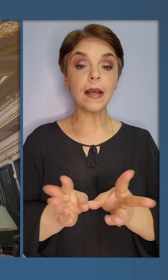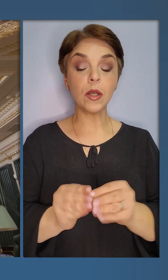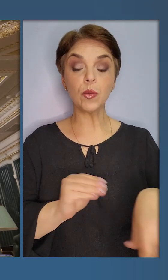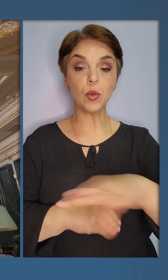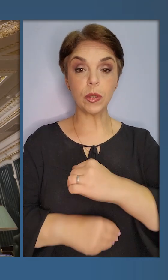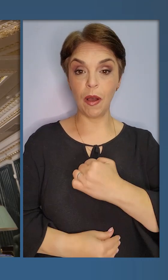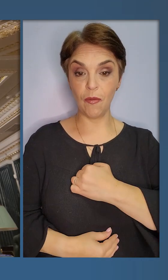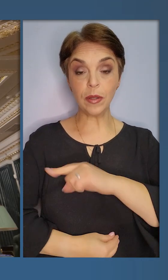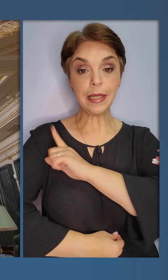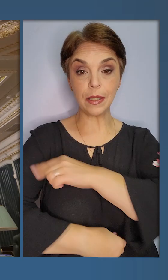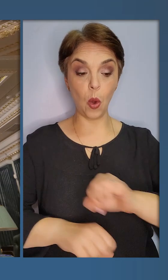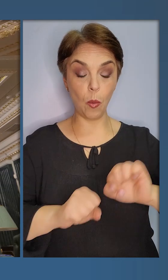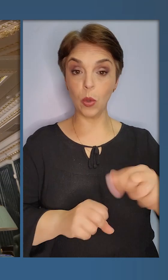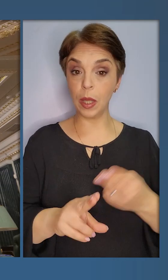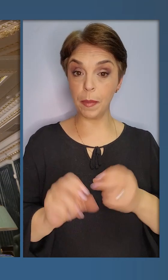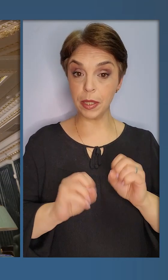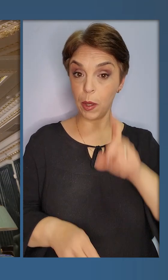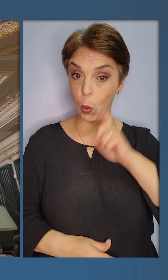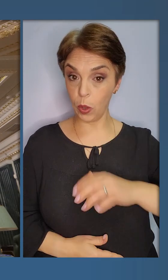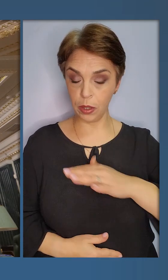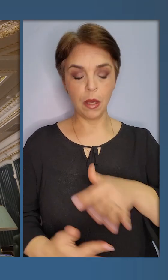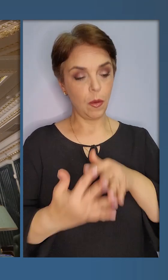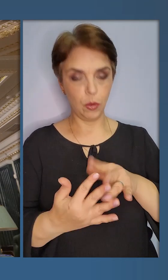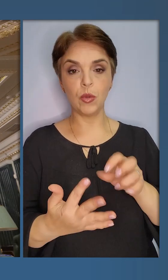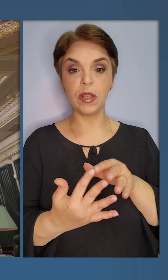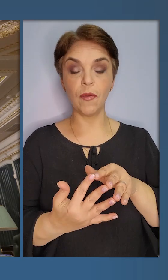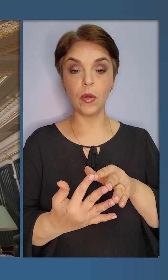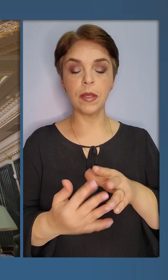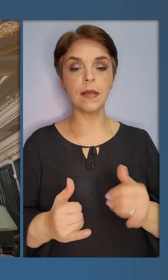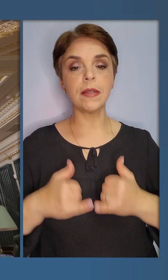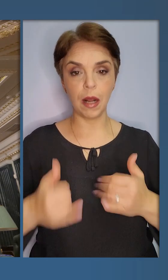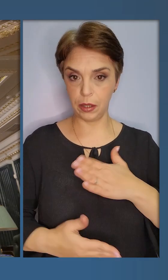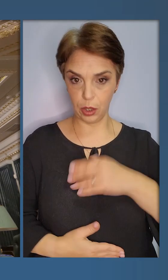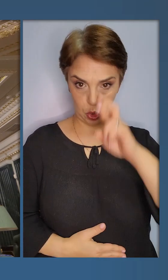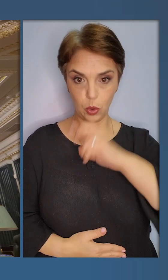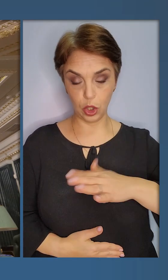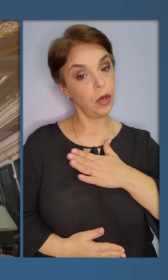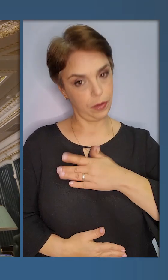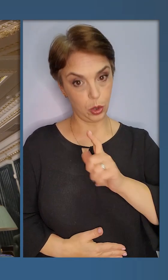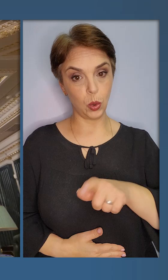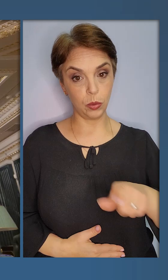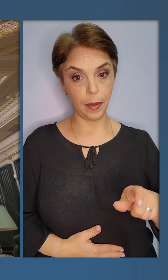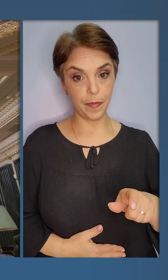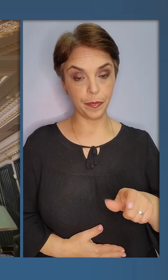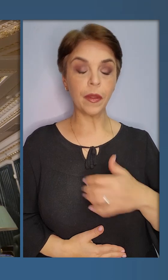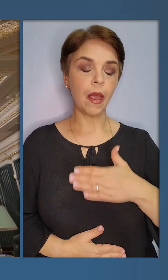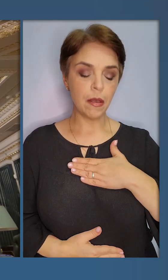але й разом з усіма воїнами Сил оборони та безпеки України п'ються на фронті заради нашої держави і людей.